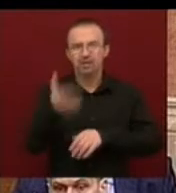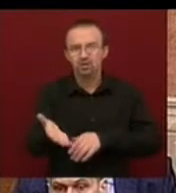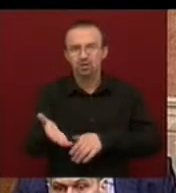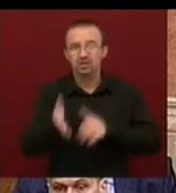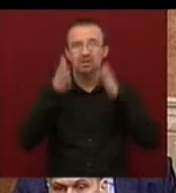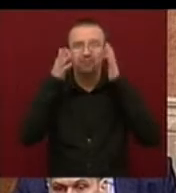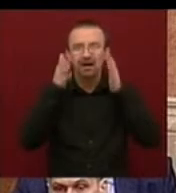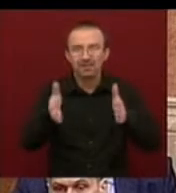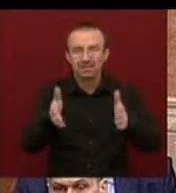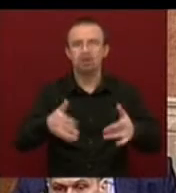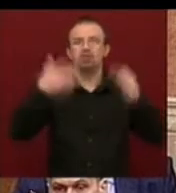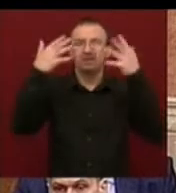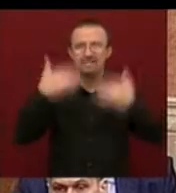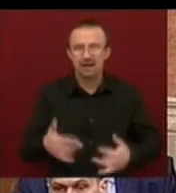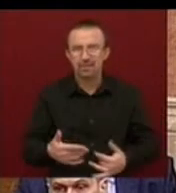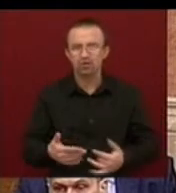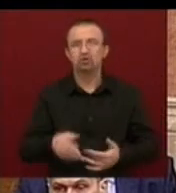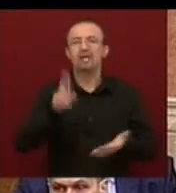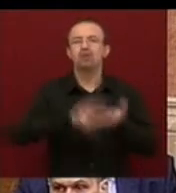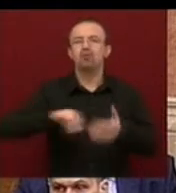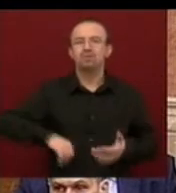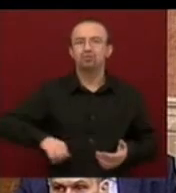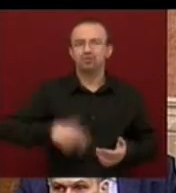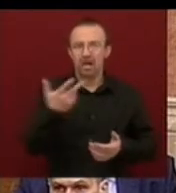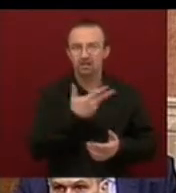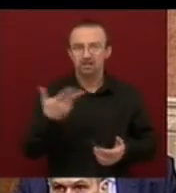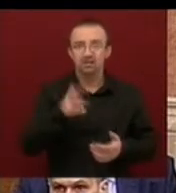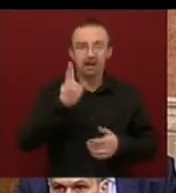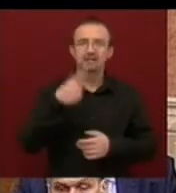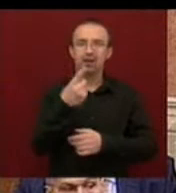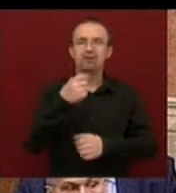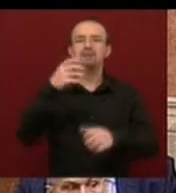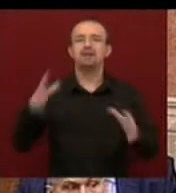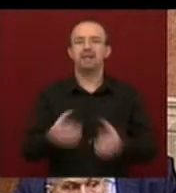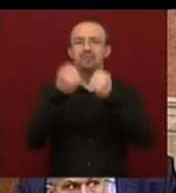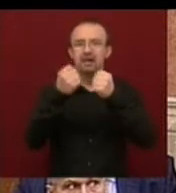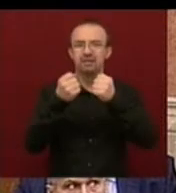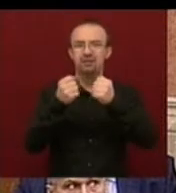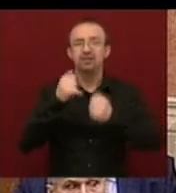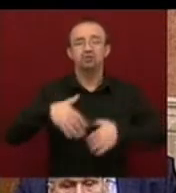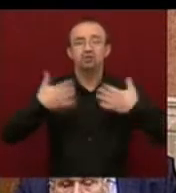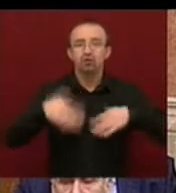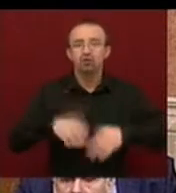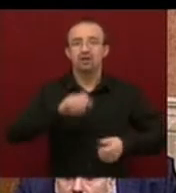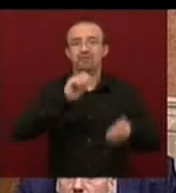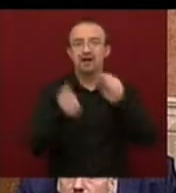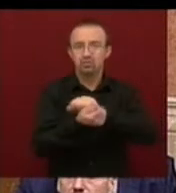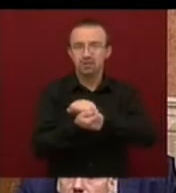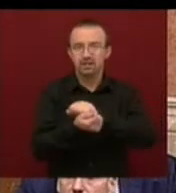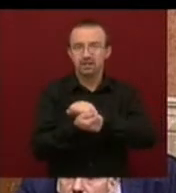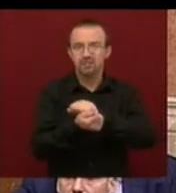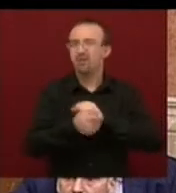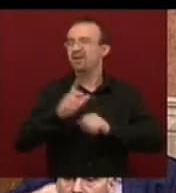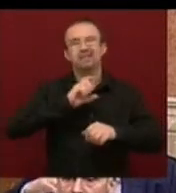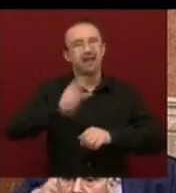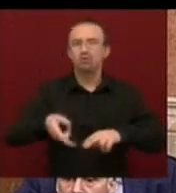megbízhatóság, kiszámíthatóság, jogbiztonság. Ezeket kellene önöknek megteremteni, és sürgősen változtatni, hogy ne